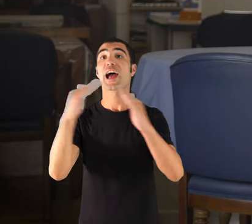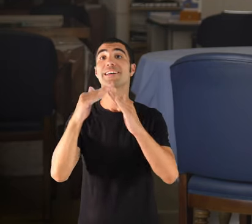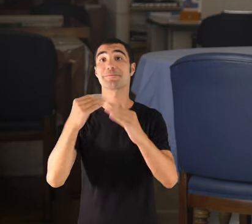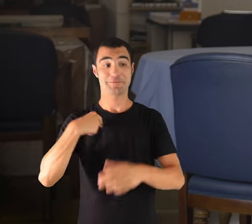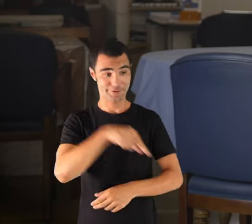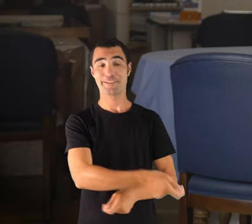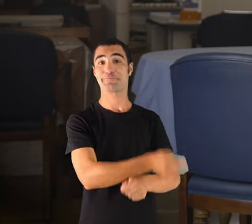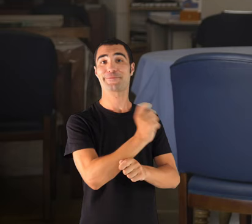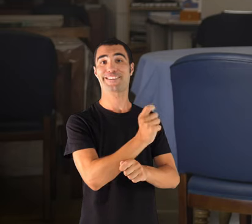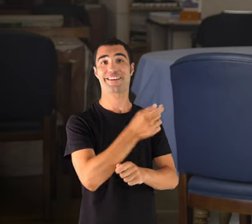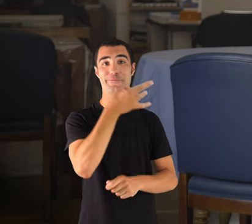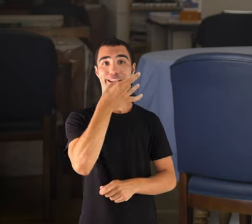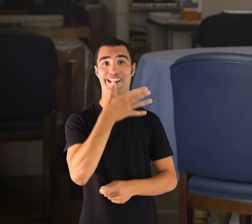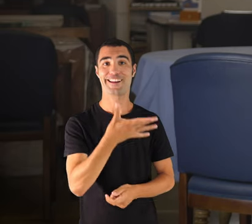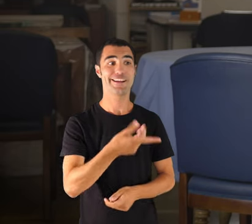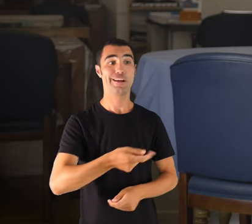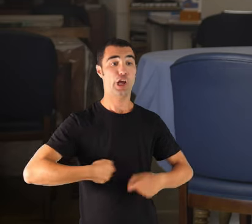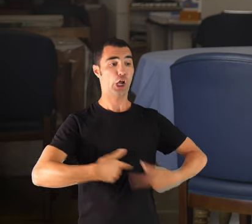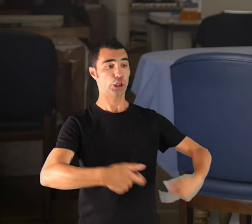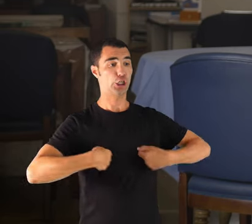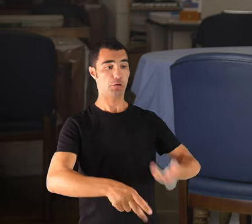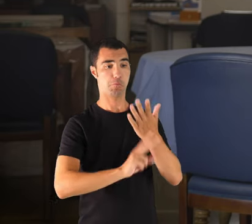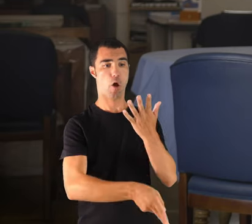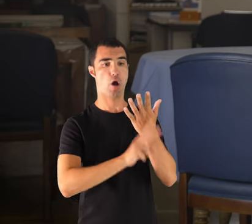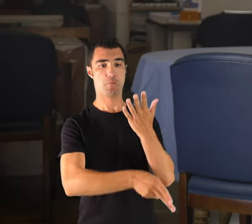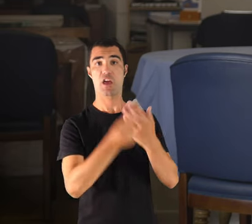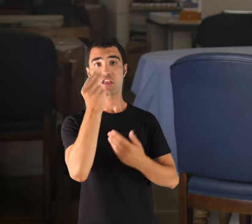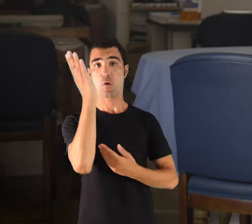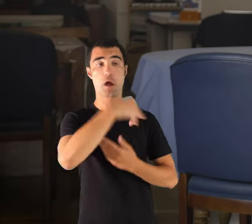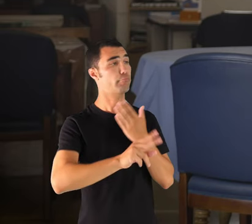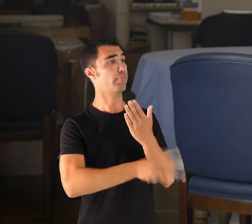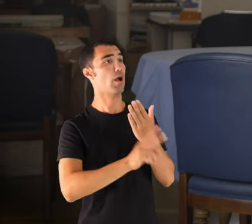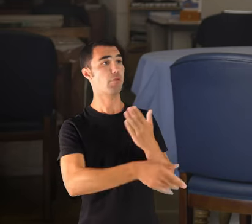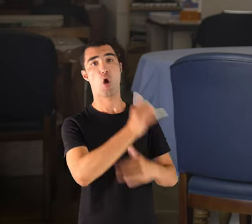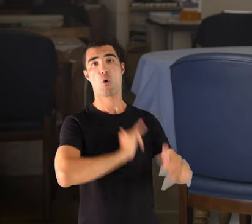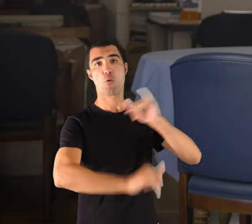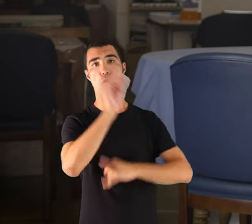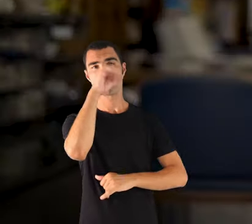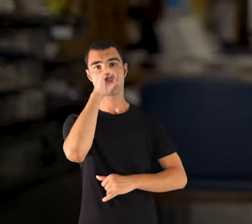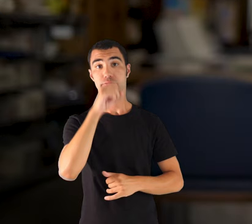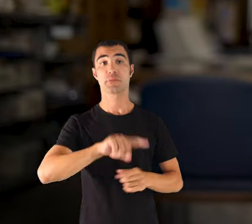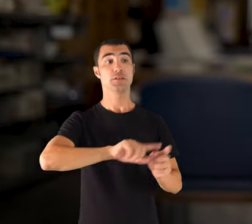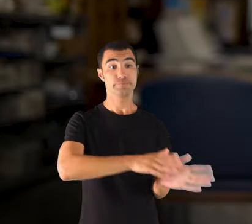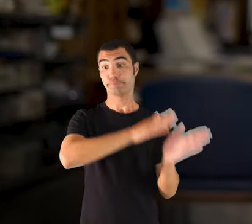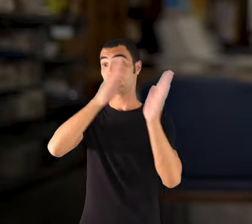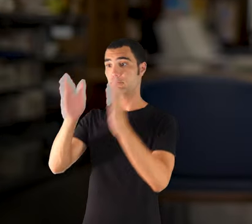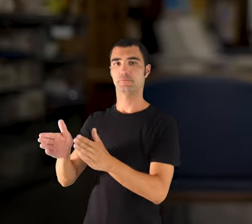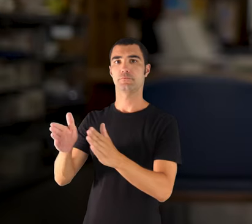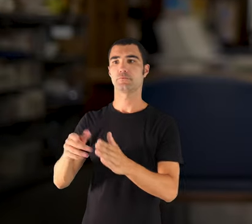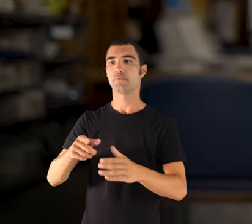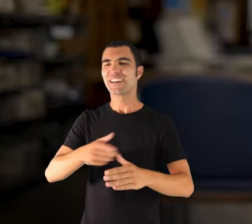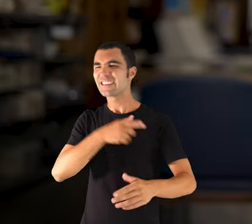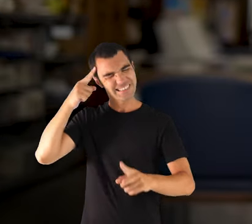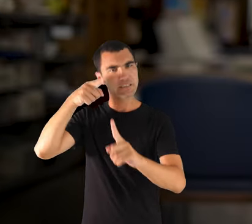s'engataven, gastaven els dolbets que no tenien, en fi, moltes coses. I segona, posar un pot de cultura